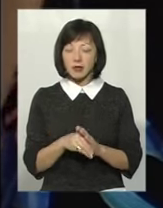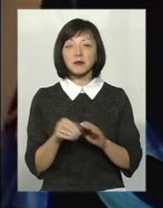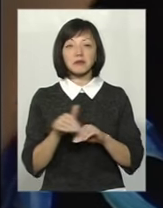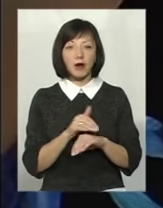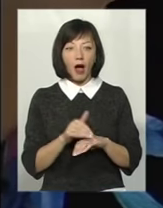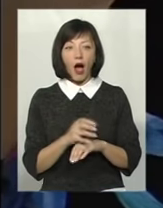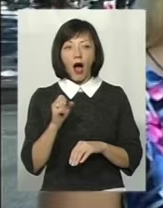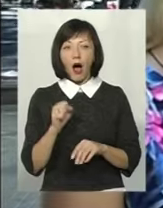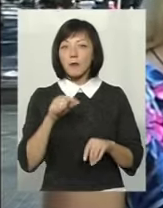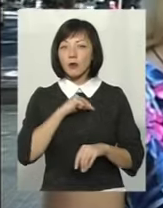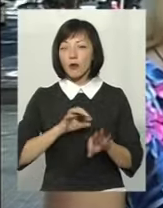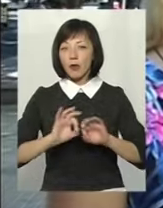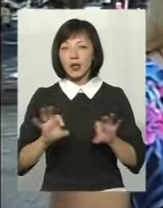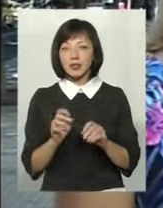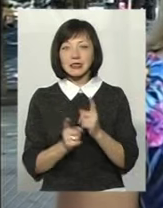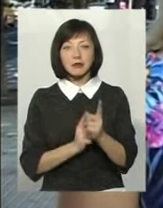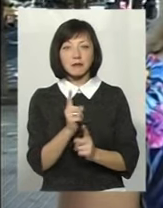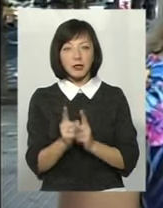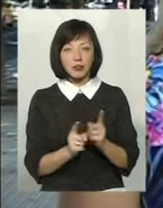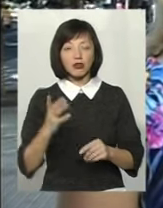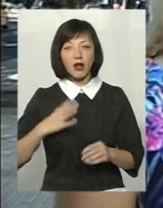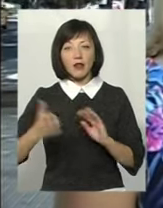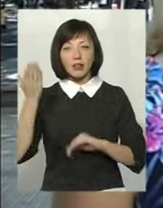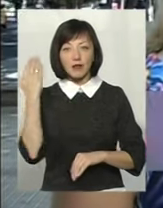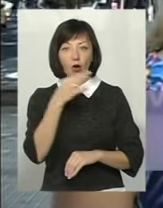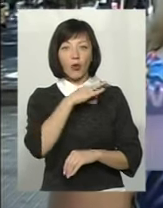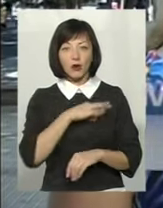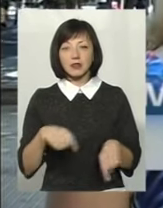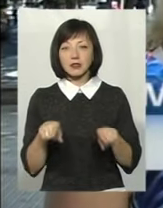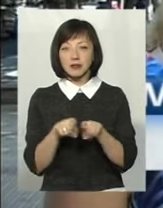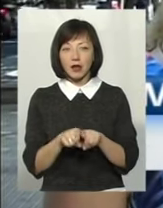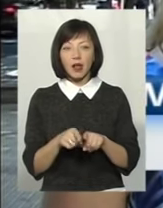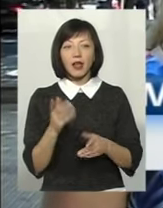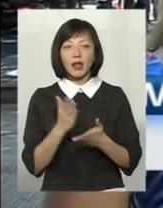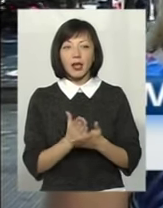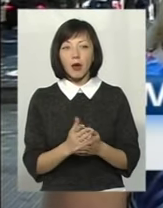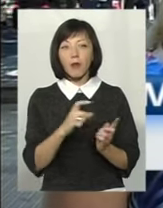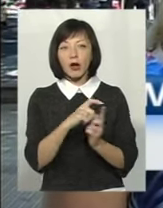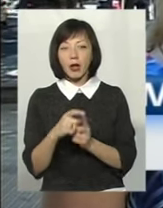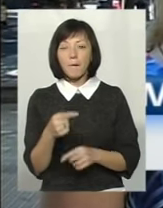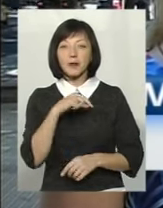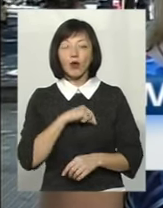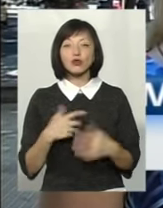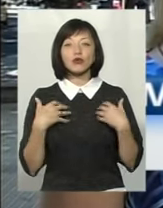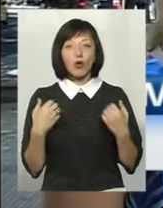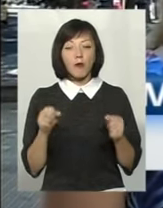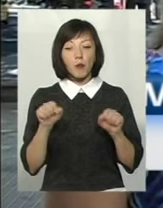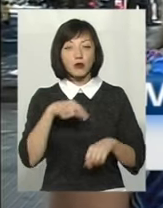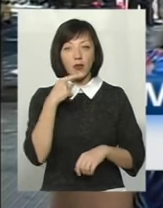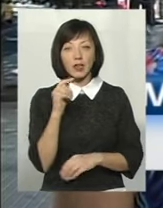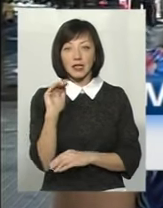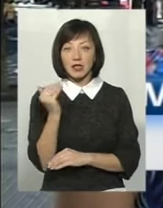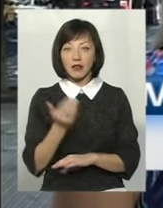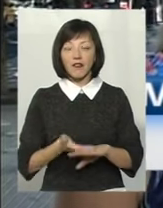зміни чекали вже давно. Користь від них є дуже велика, тому що є таке поняття, як психологічне здоров'я. І ми можемо говорити про те, що дитина в